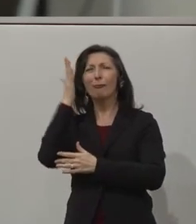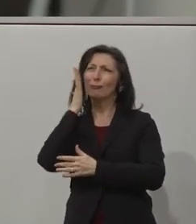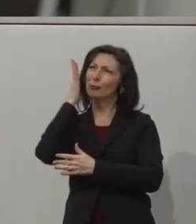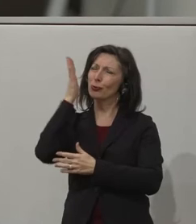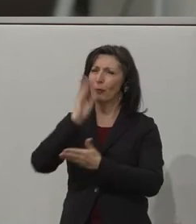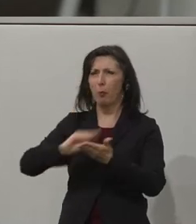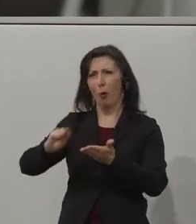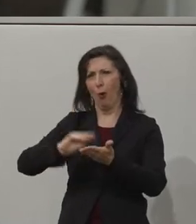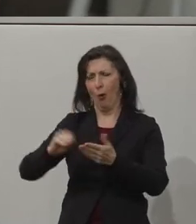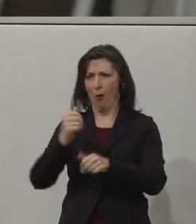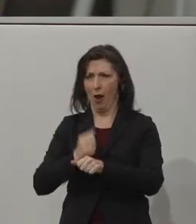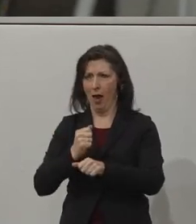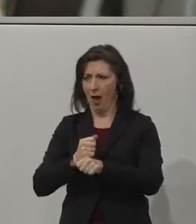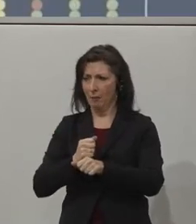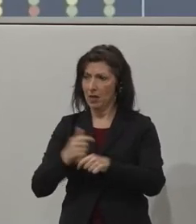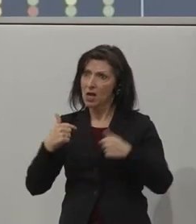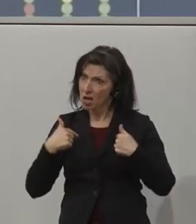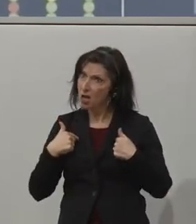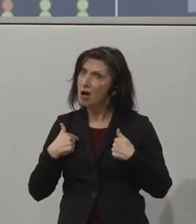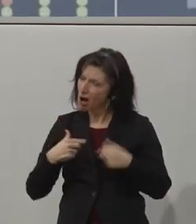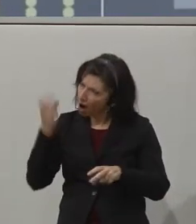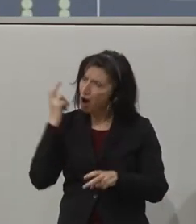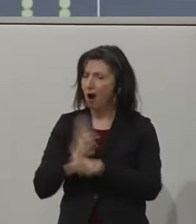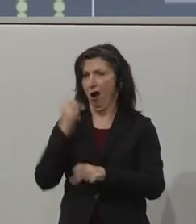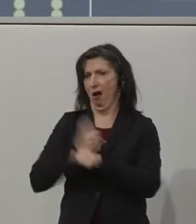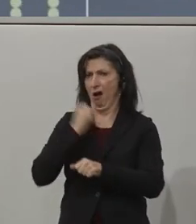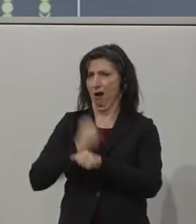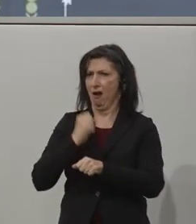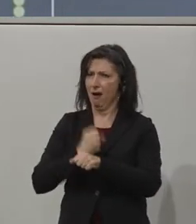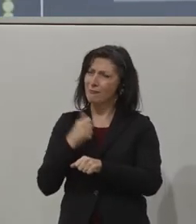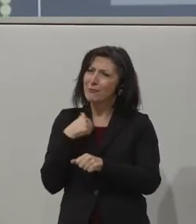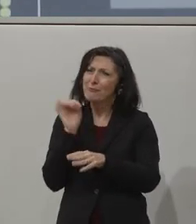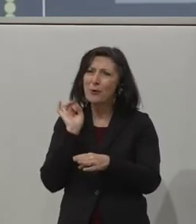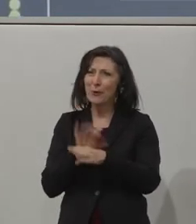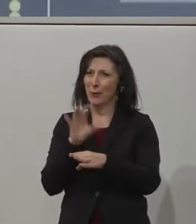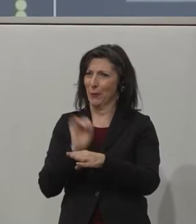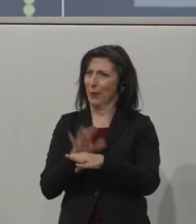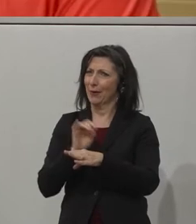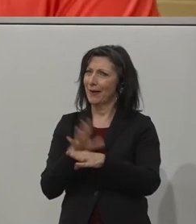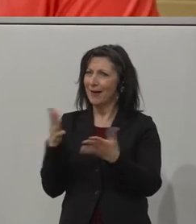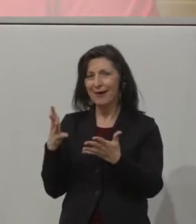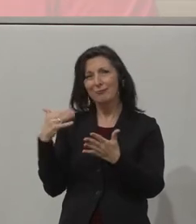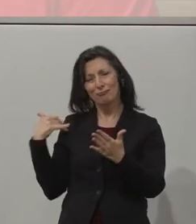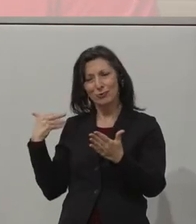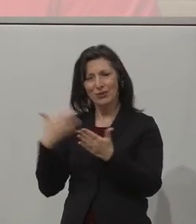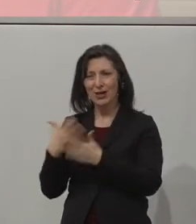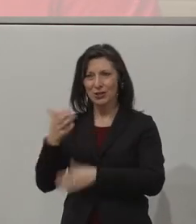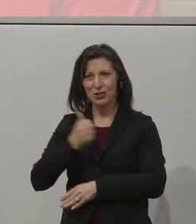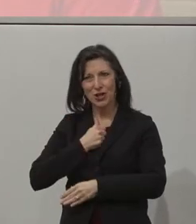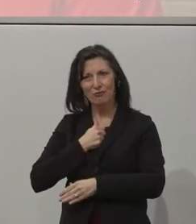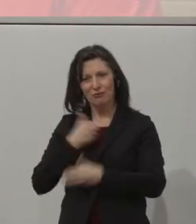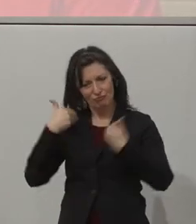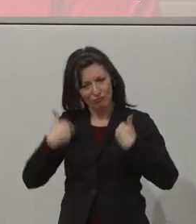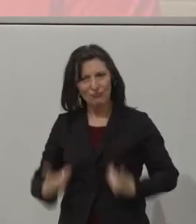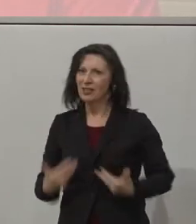And I'm really happy with my achievement. From the old me to the new me. How does TCP